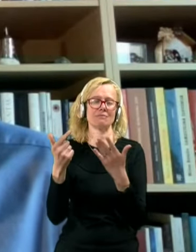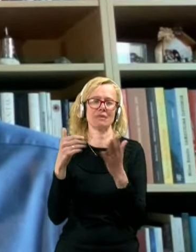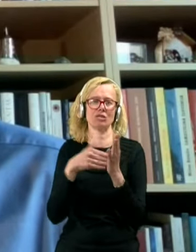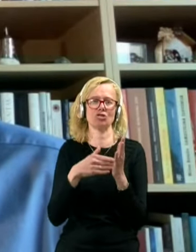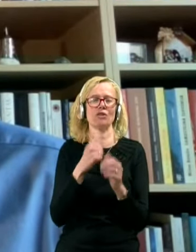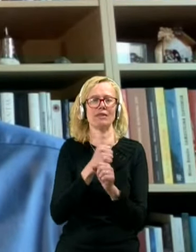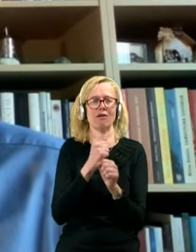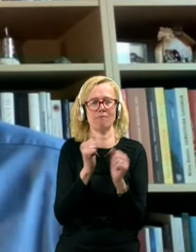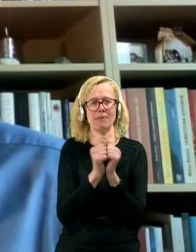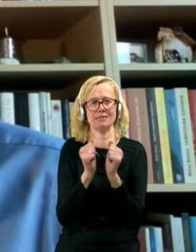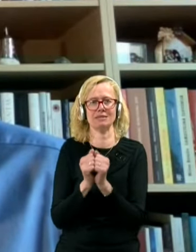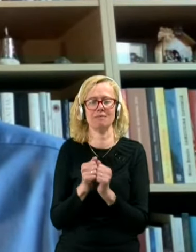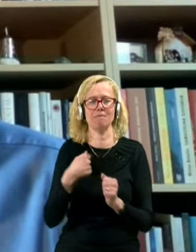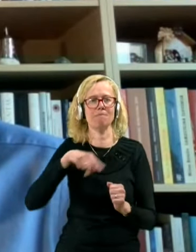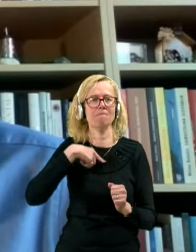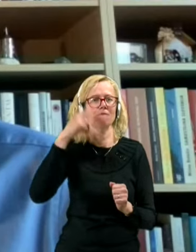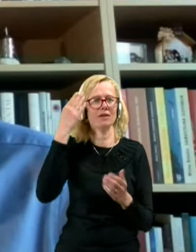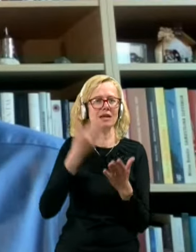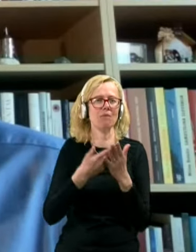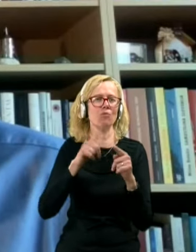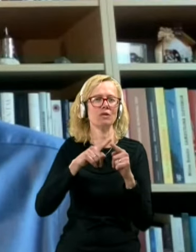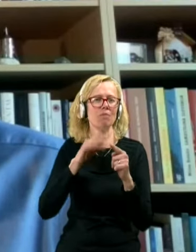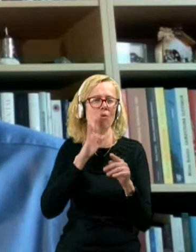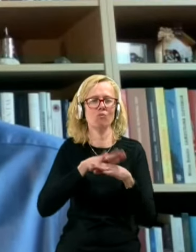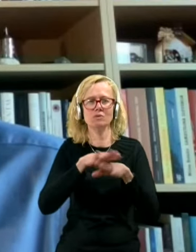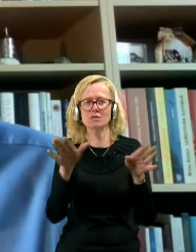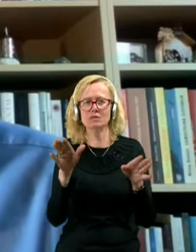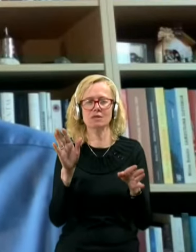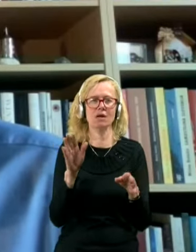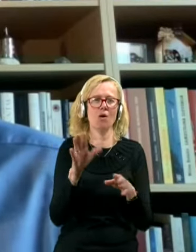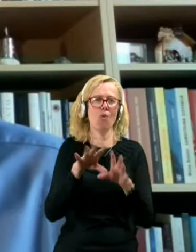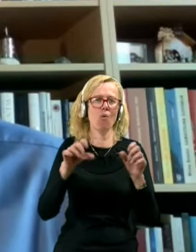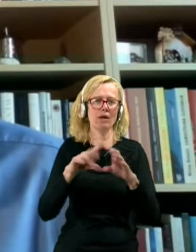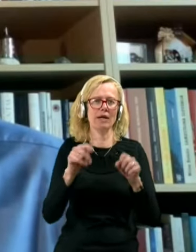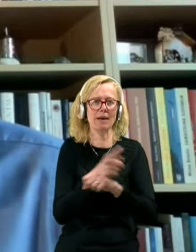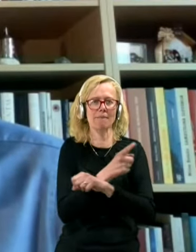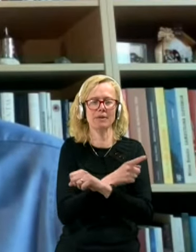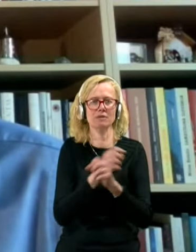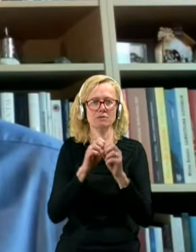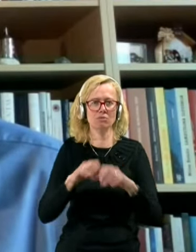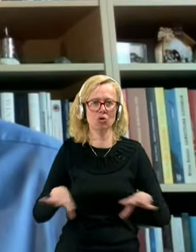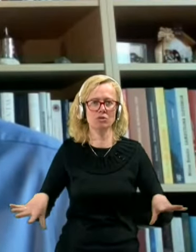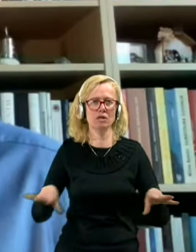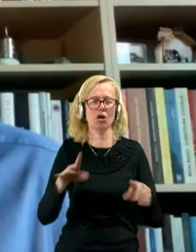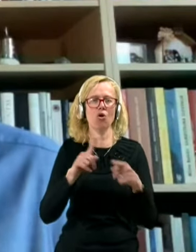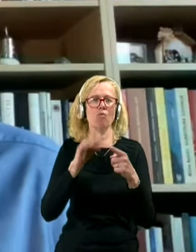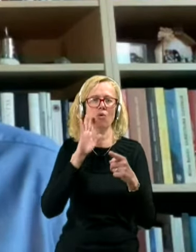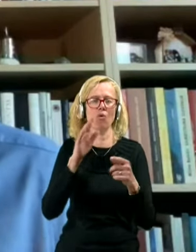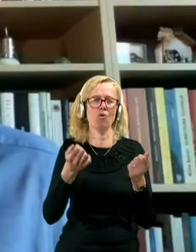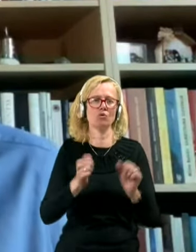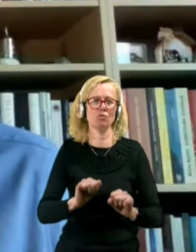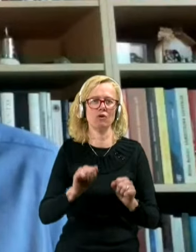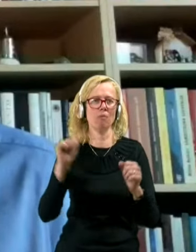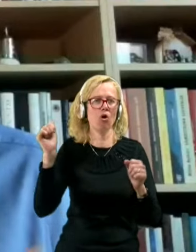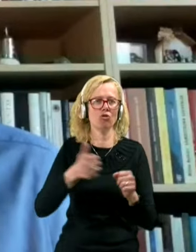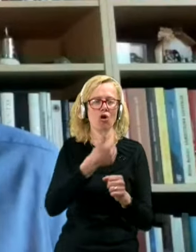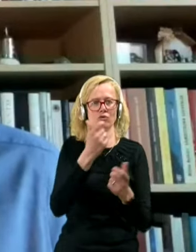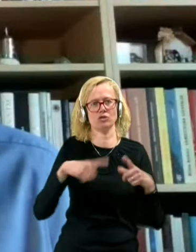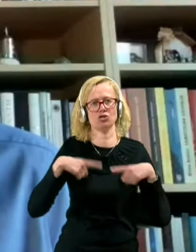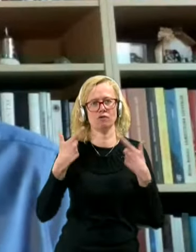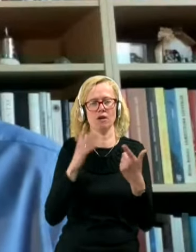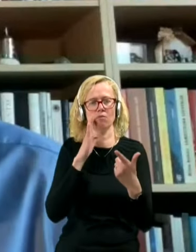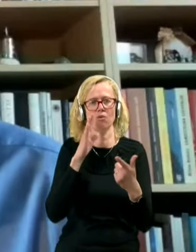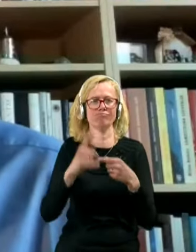mest. Mi verjamemo, potem, ker se bodo vse ti ukrepi sprostili, ko bo gospodarstvo ponovno zaživelo in